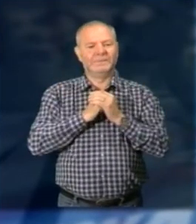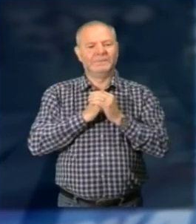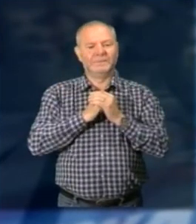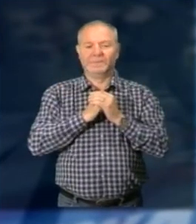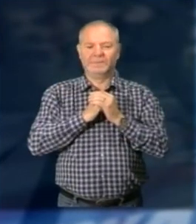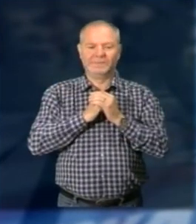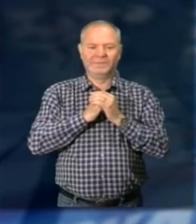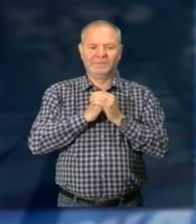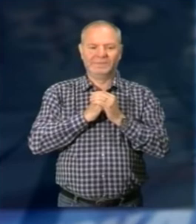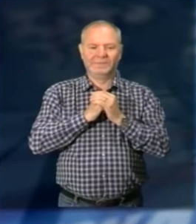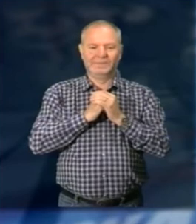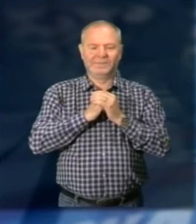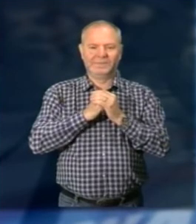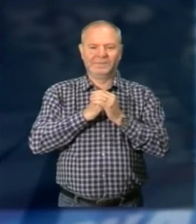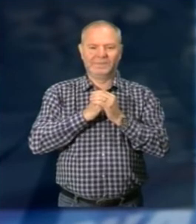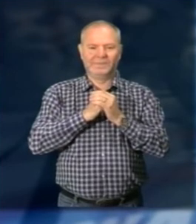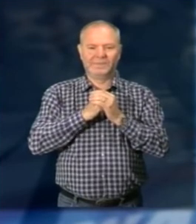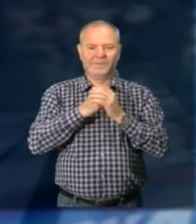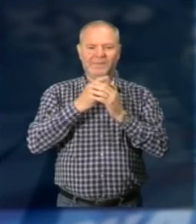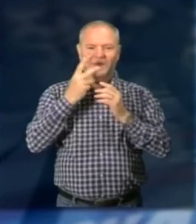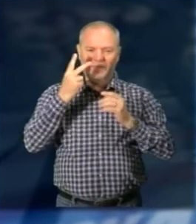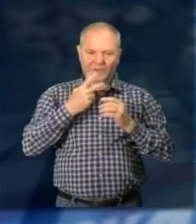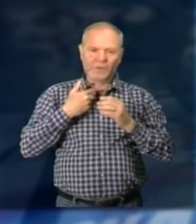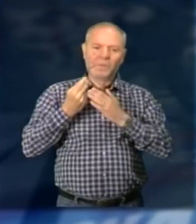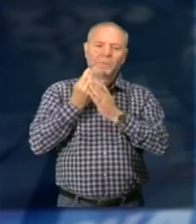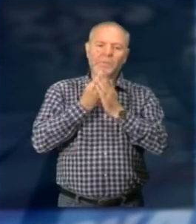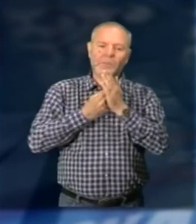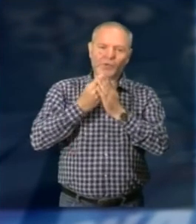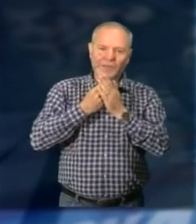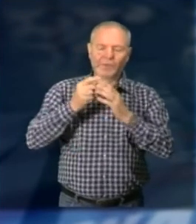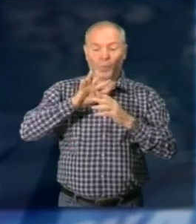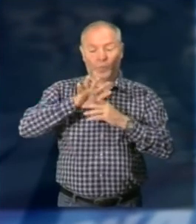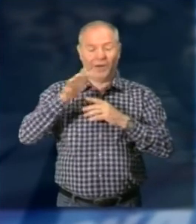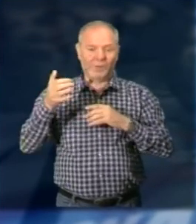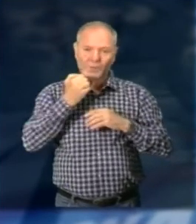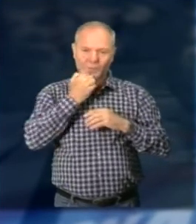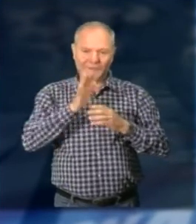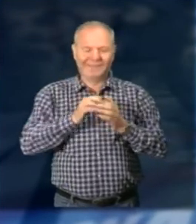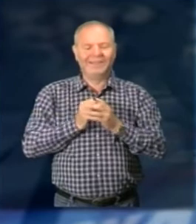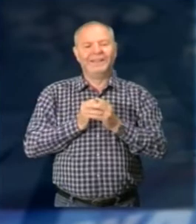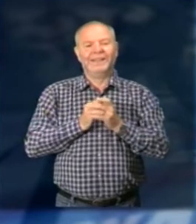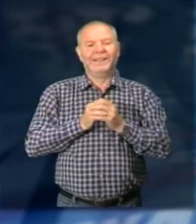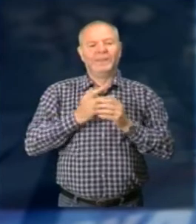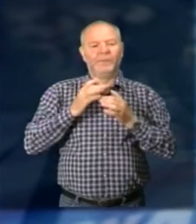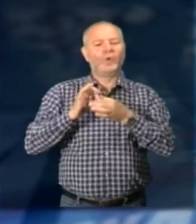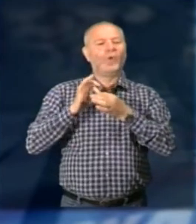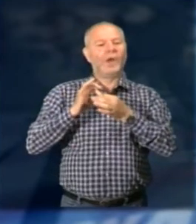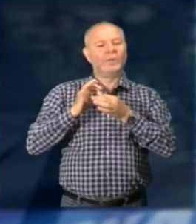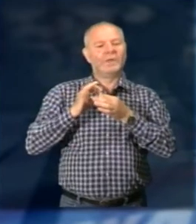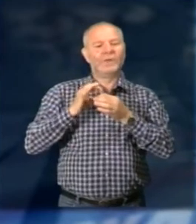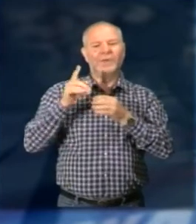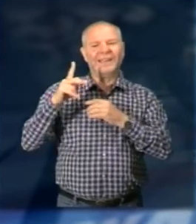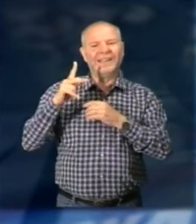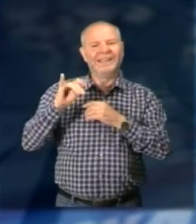Prosegue, grazie agli amici del cuore Il progetto di scuole cardioprotette Questa volta anche peraltro in collaborazione con il Kiwanis Dottore,